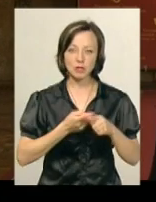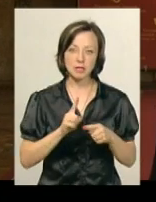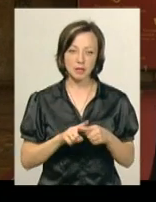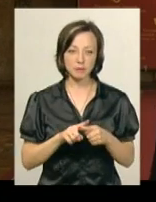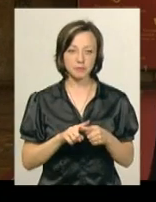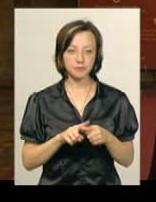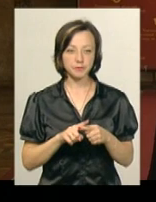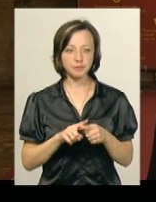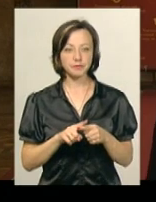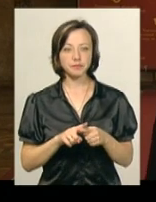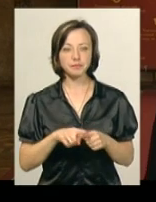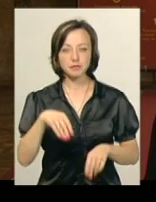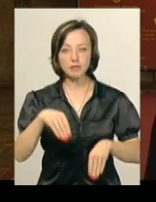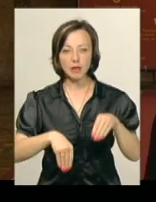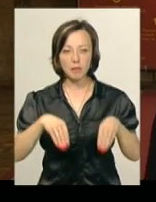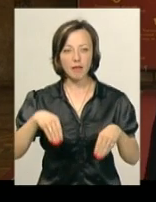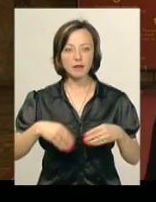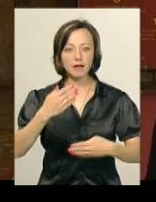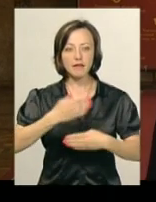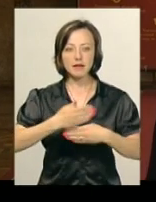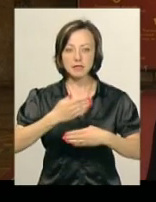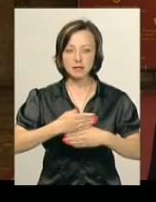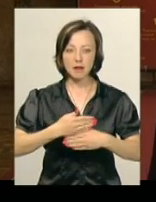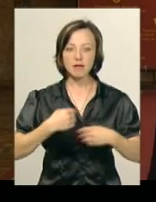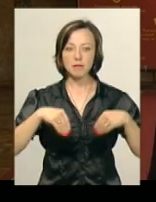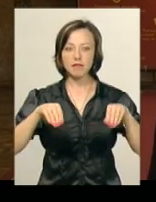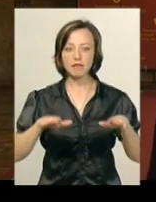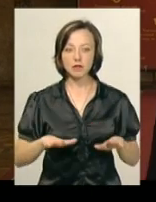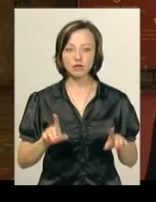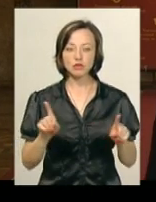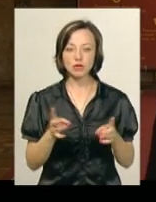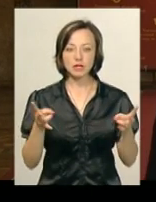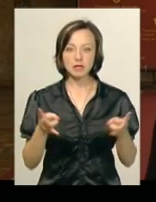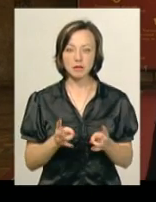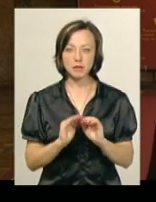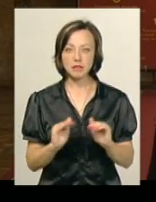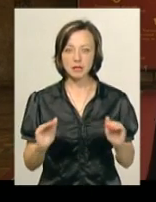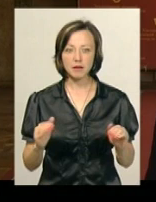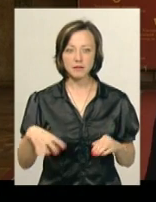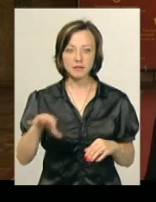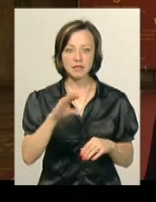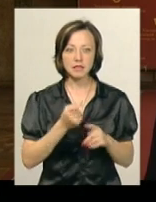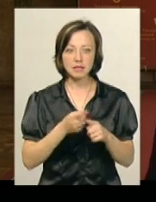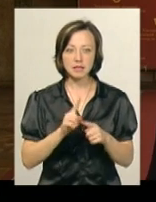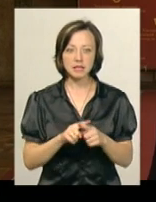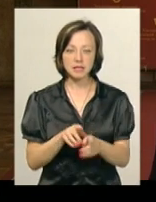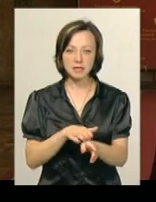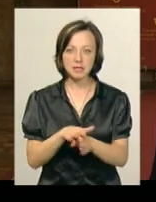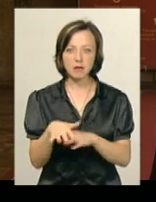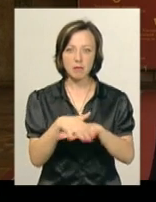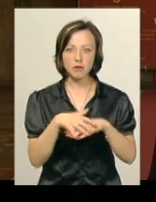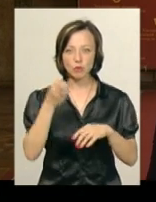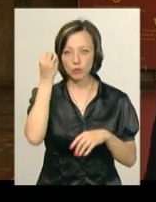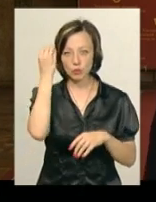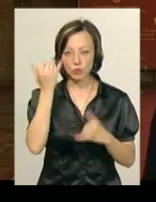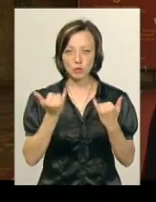балетна вистава, тому що ми вирішили, що дітей потрібно розуміти при цій всій засилі масової культури,